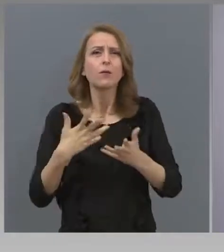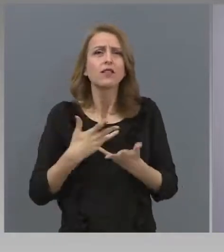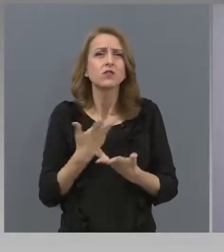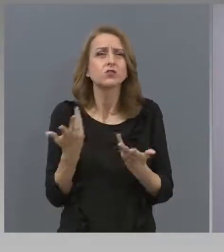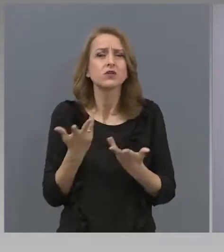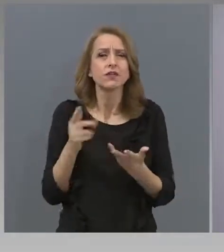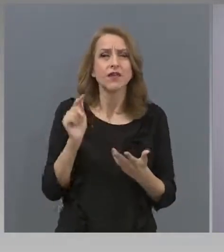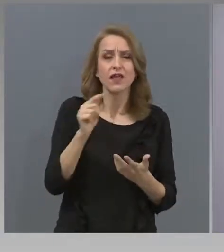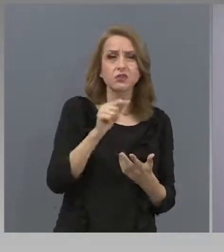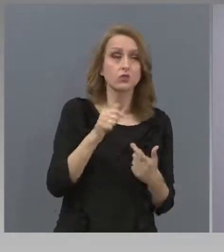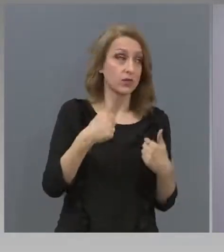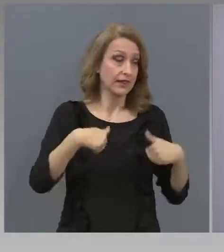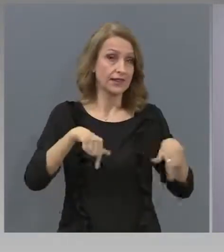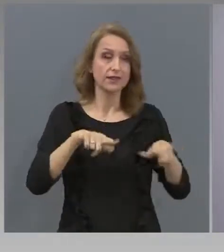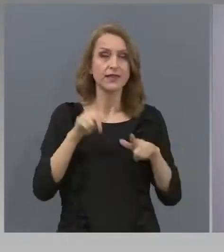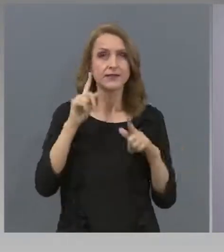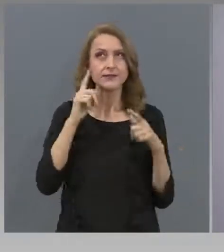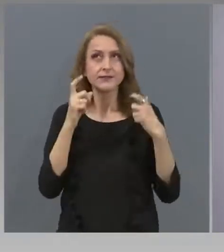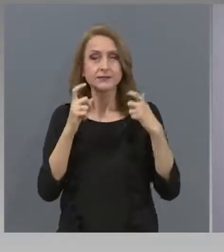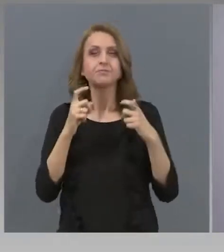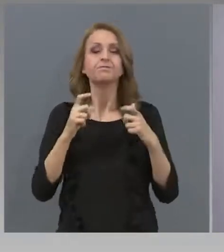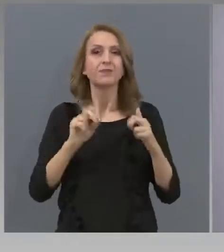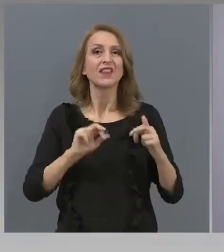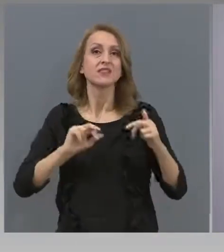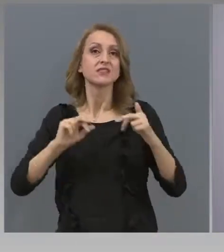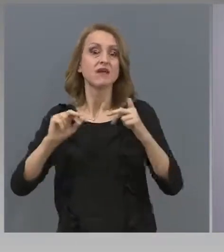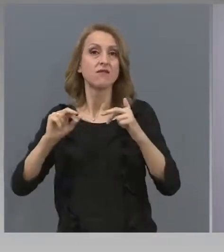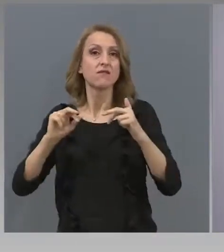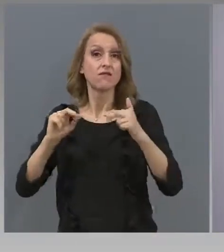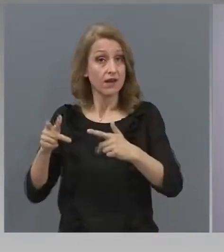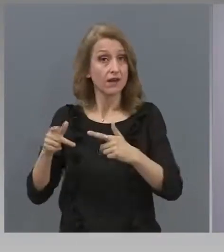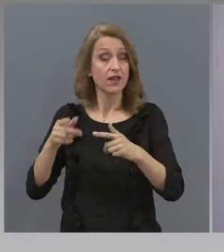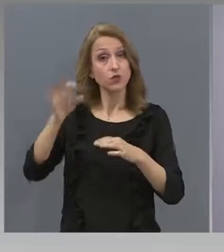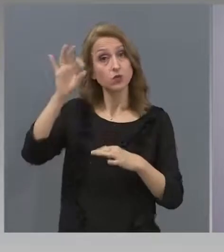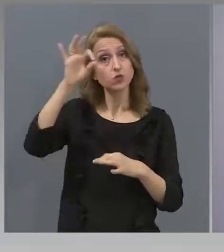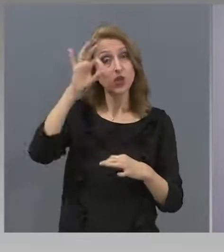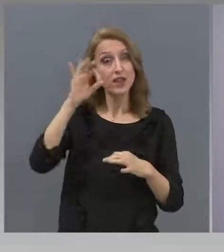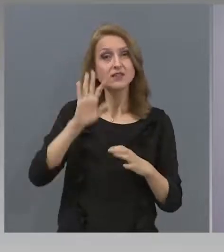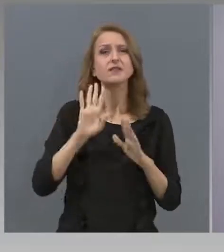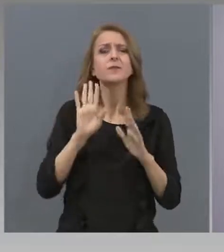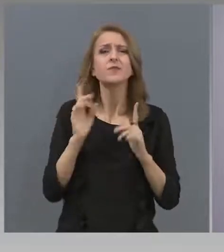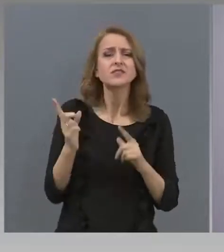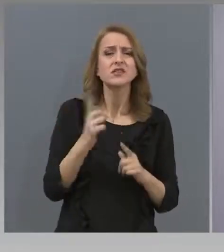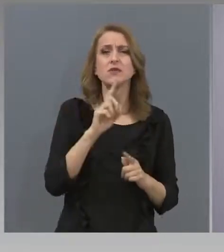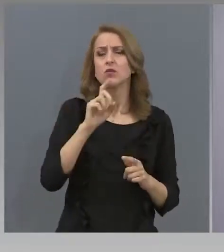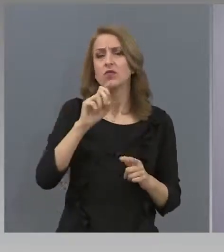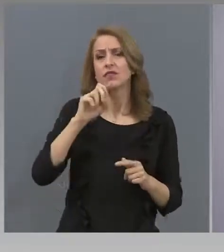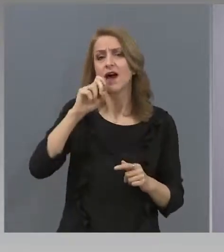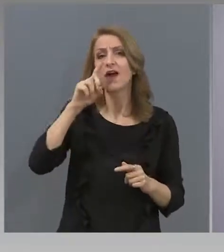който избрахме, е се върнат учениците за най-важните